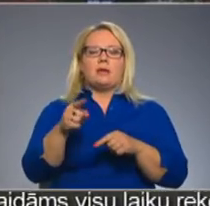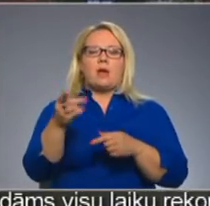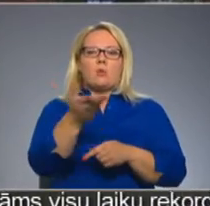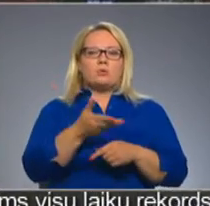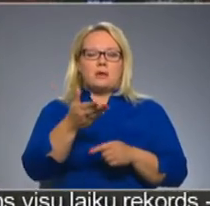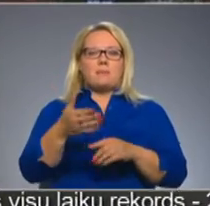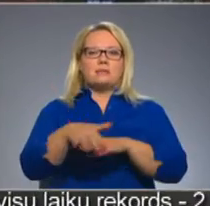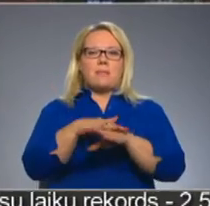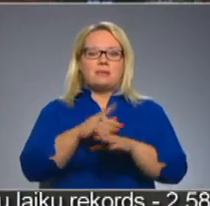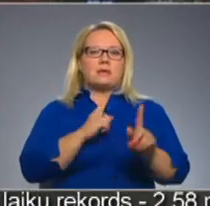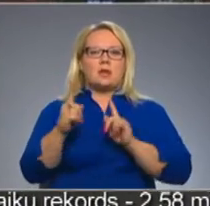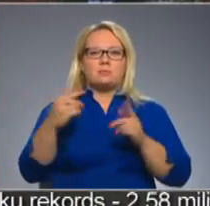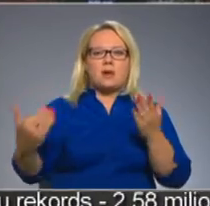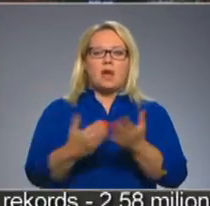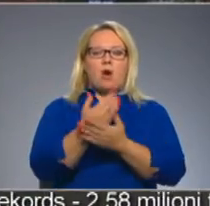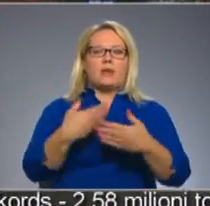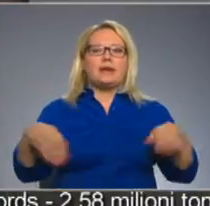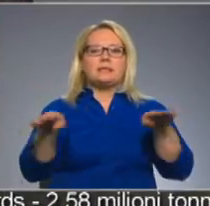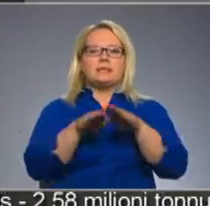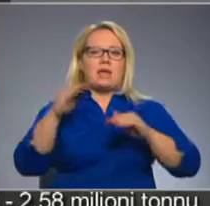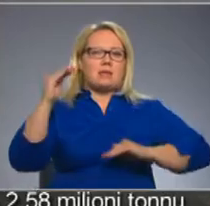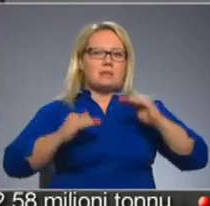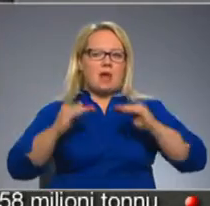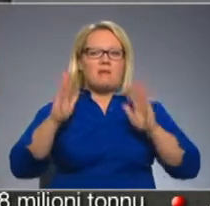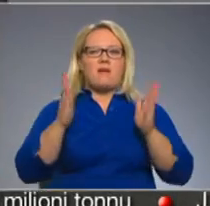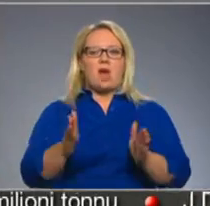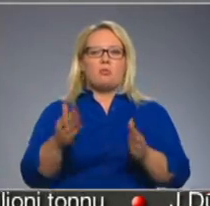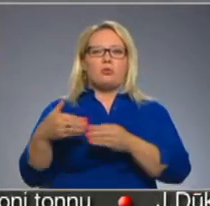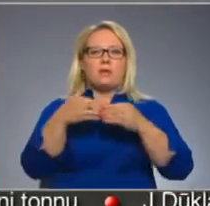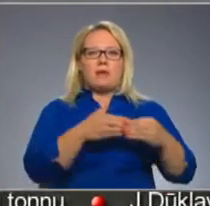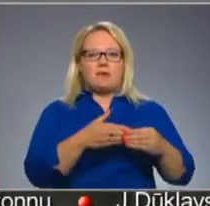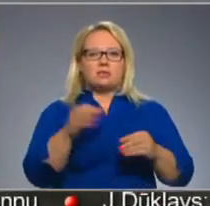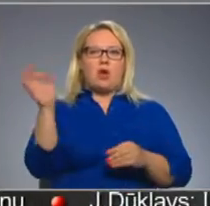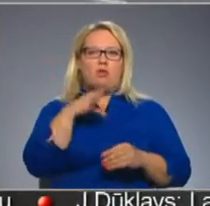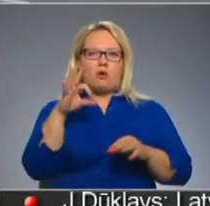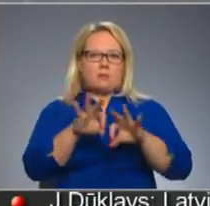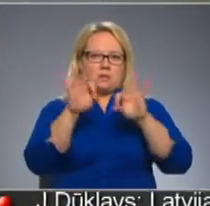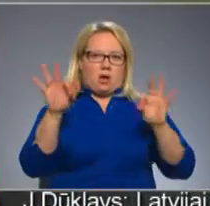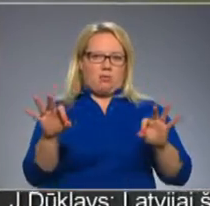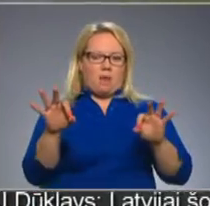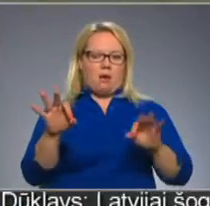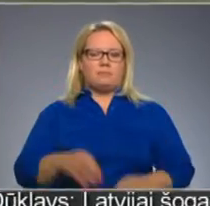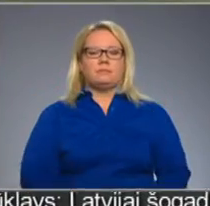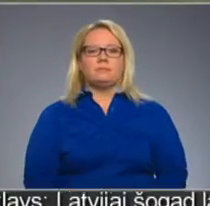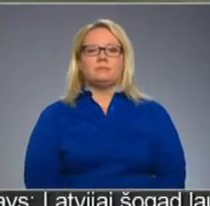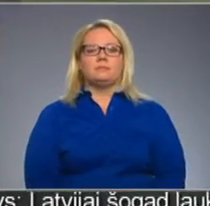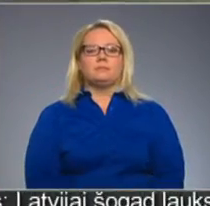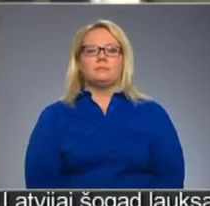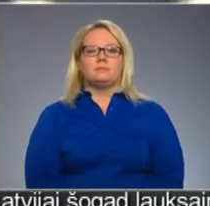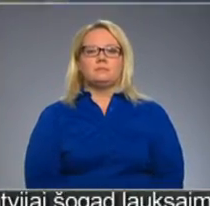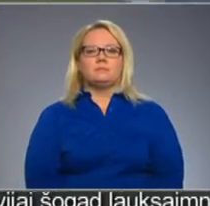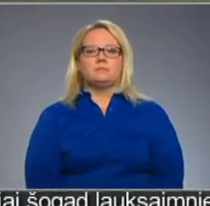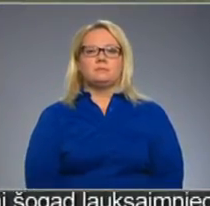sabiedriskā transporta jaunie izlīdzinātie tarifi varētu tikt ieviesti oktobrs sākumā. Salga Drēmane, Edvīns Sveils,